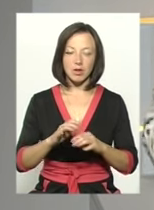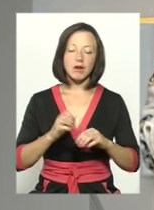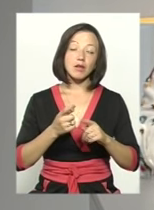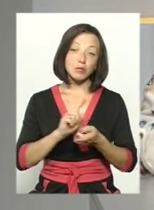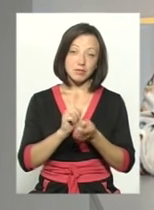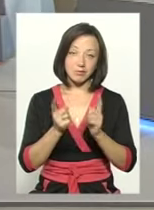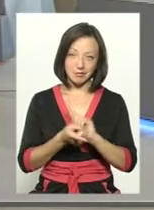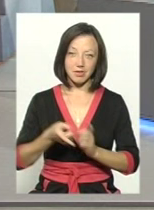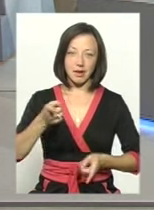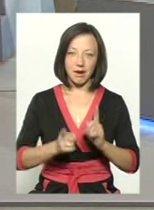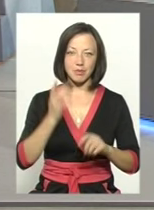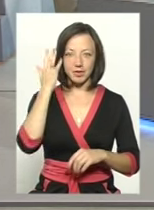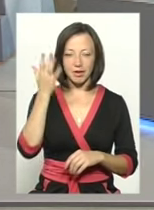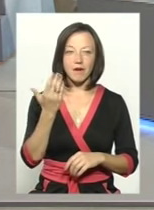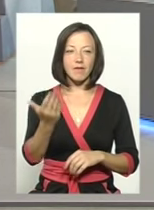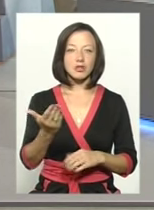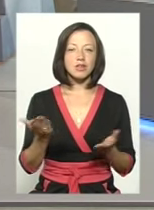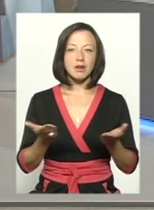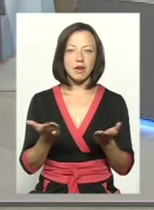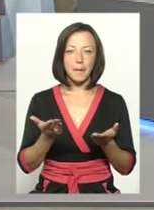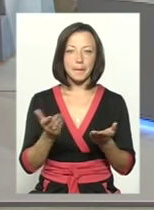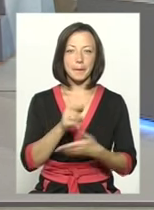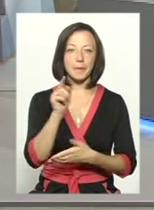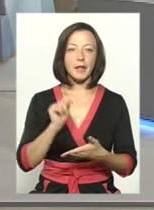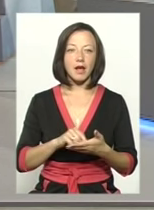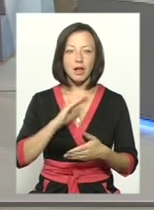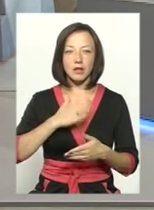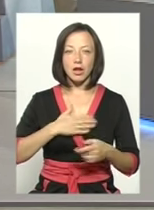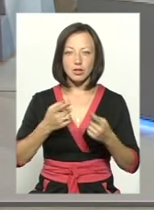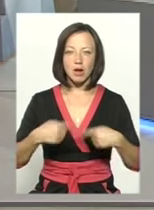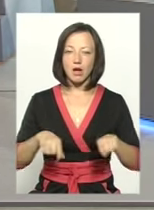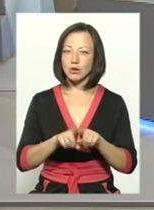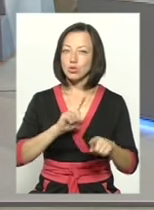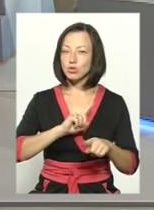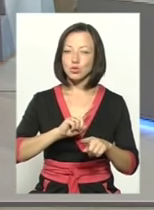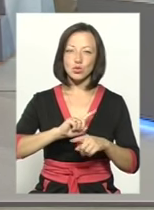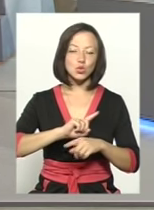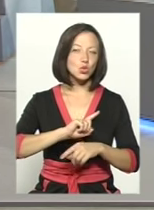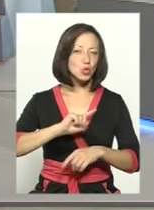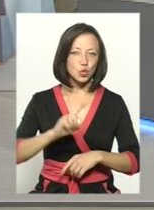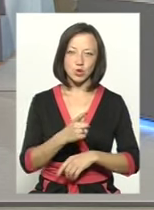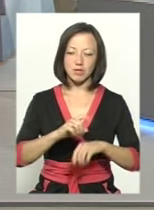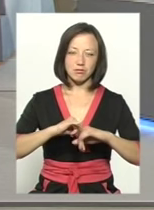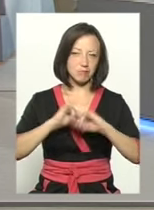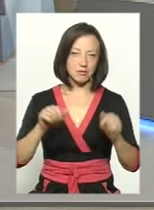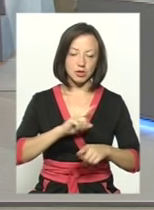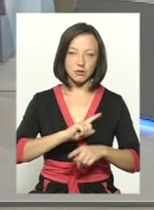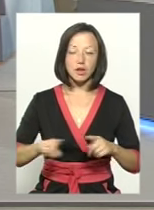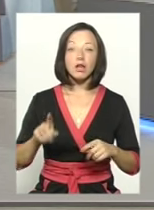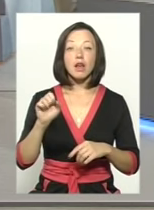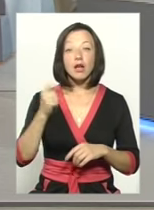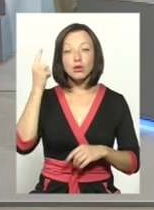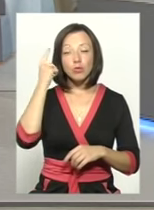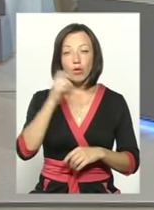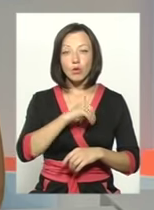мрії стане з реальністю. Слухаю, Роман. Ну, так як вже казав, наша галузь дуже динамічна і невідомо, що буде через півроку. Але все ж таки